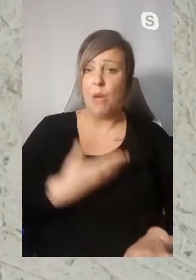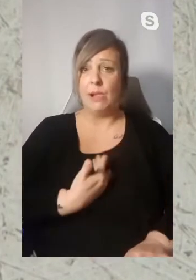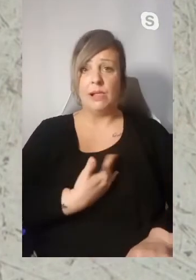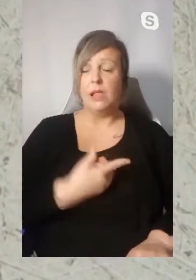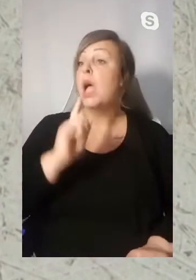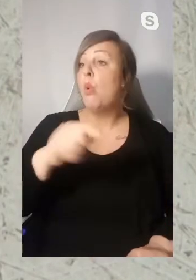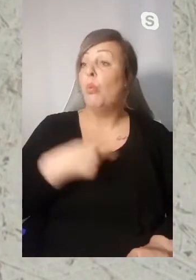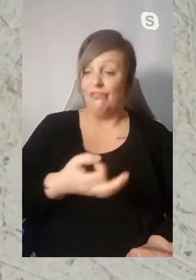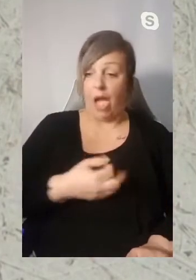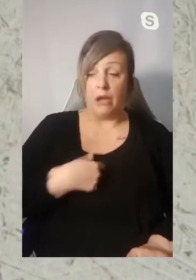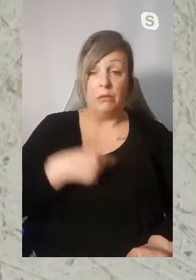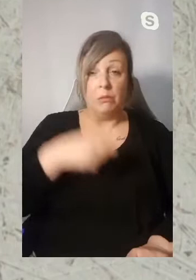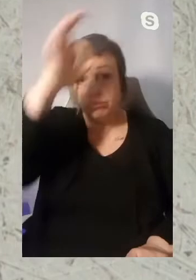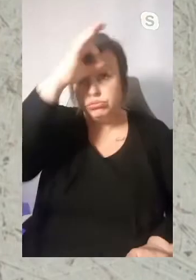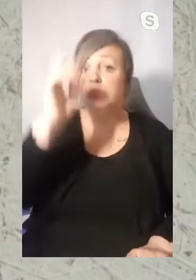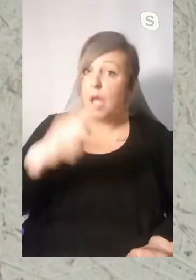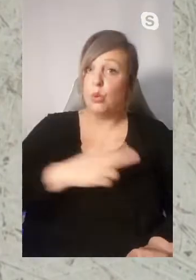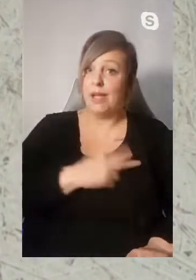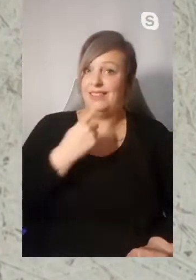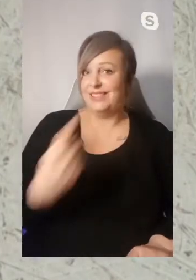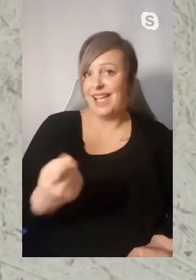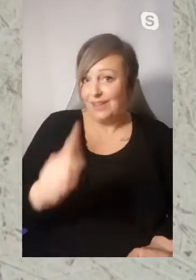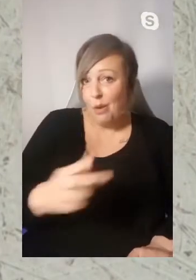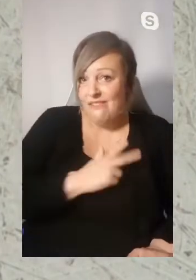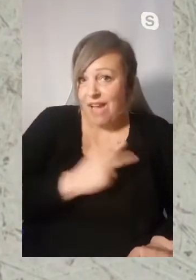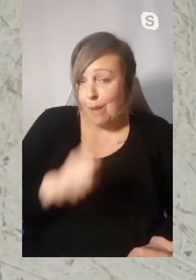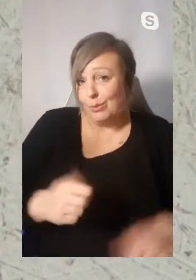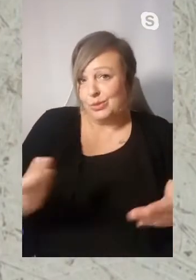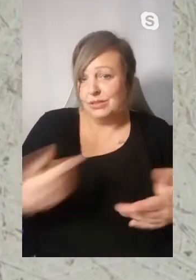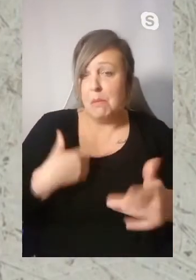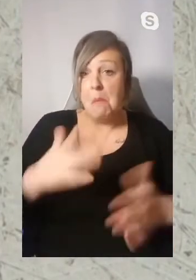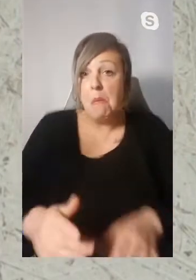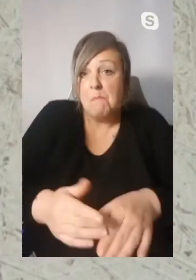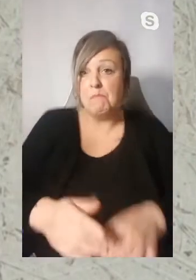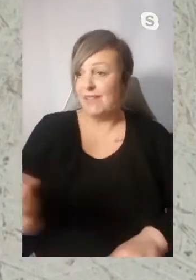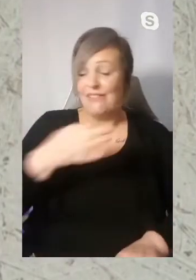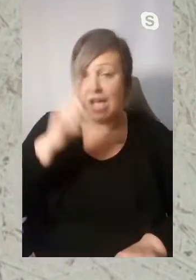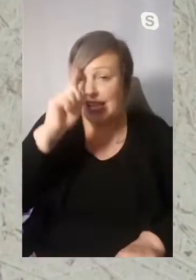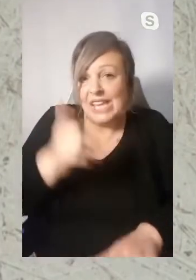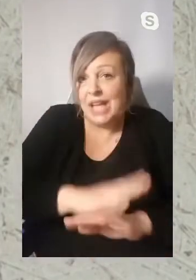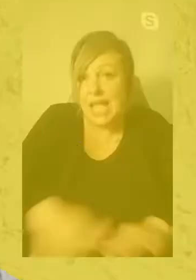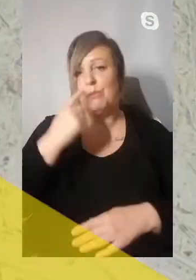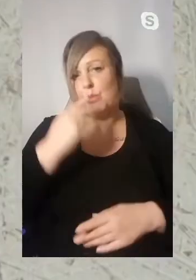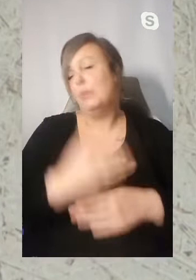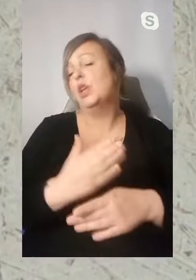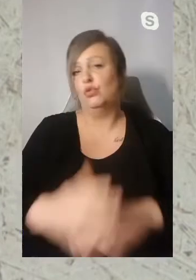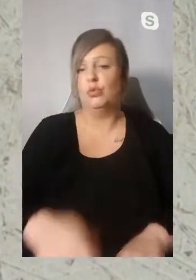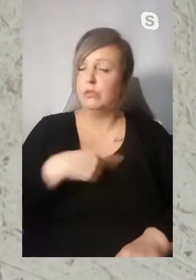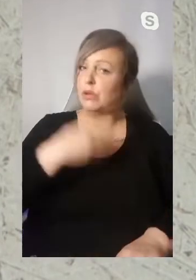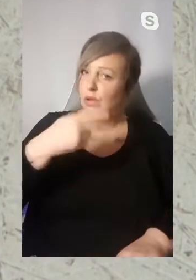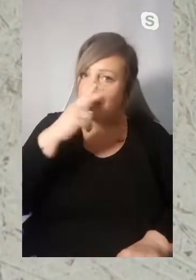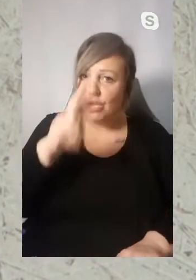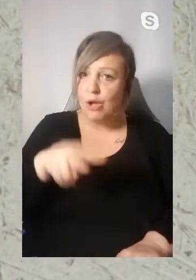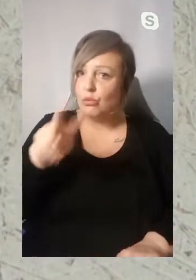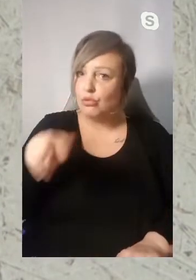auch ehrlich einräumen, wenn wir mal gerade keine Antwort haben. Das gehört zur Wahrheit auch dazu, dass man manchmal keine Antwort unmittelbar geben kann. Ich schaue sehr